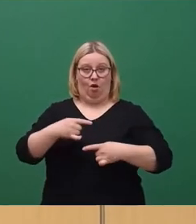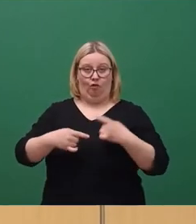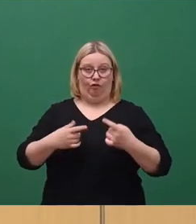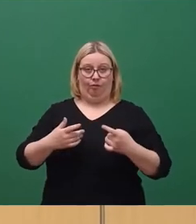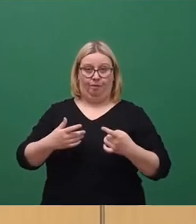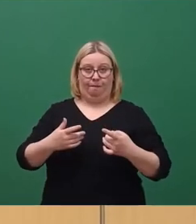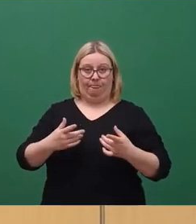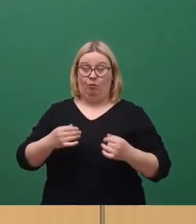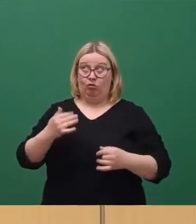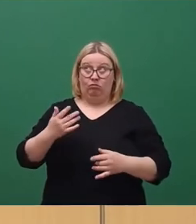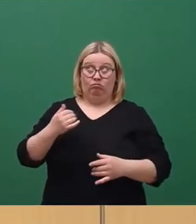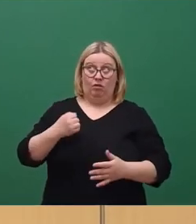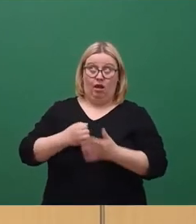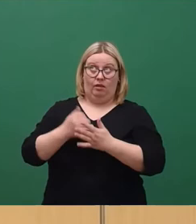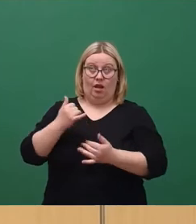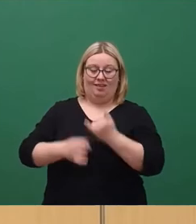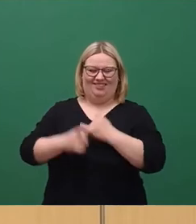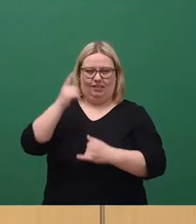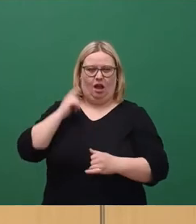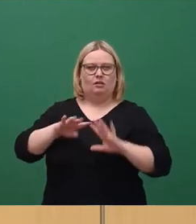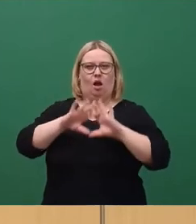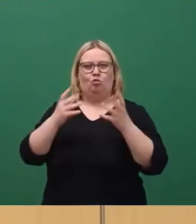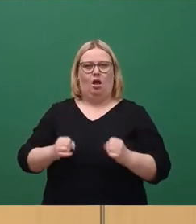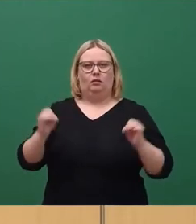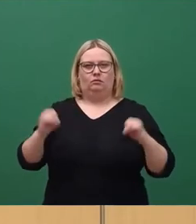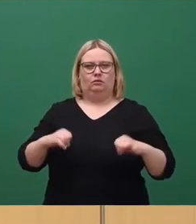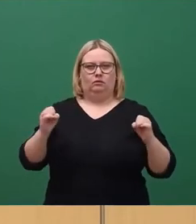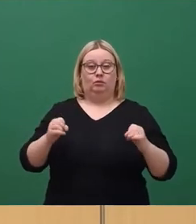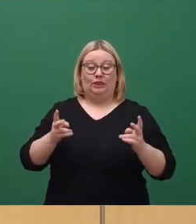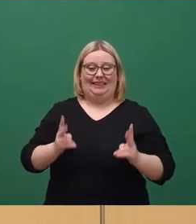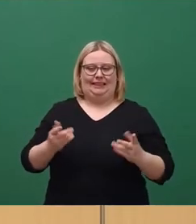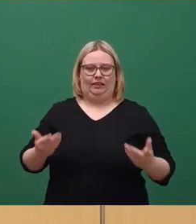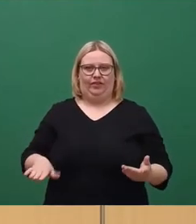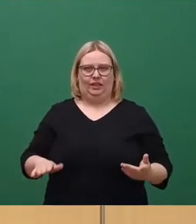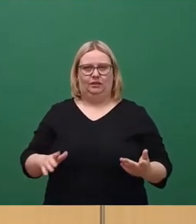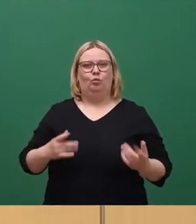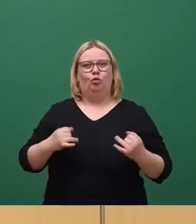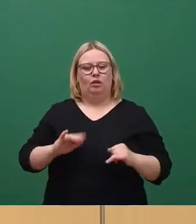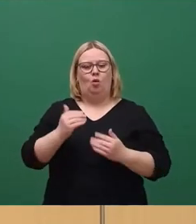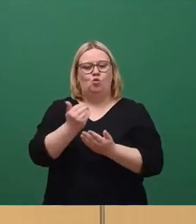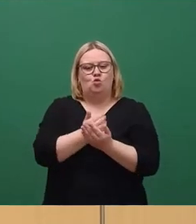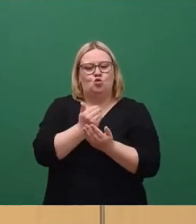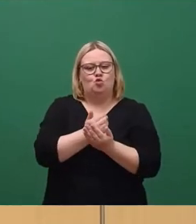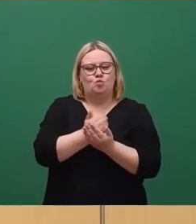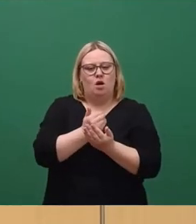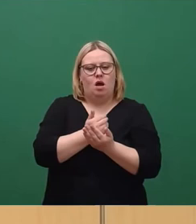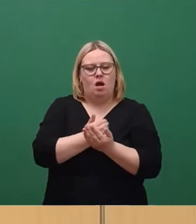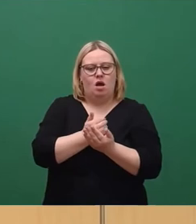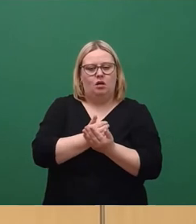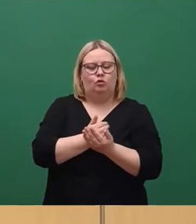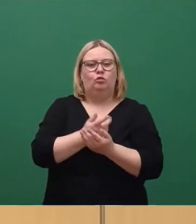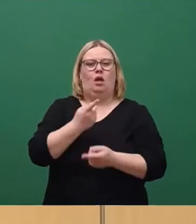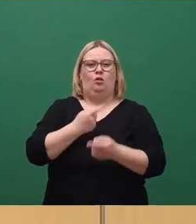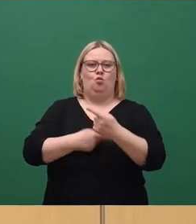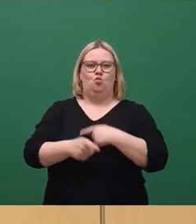letzten Jahres den Haushalt verhandelt haben, richtig, den Sparspieß umzudrehen und die